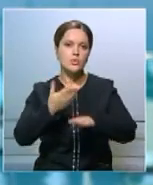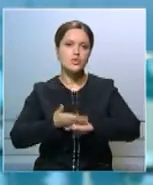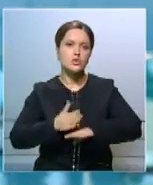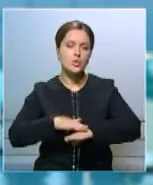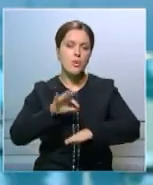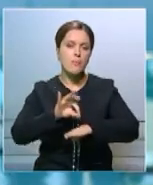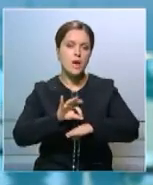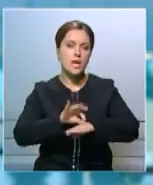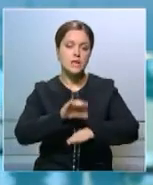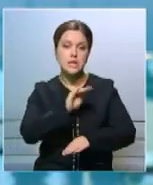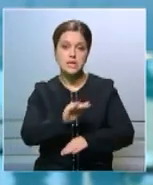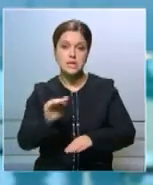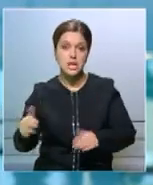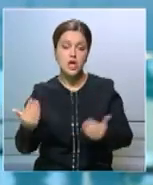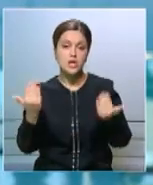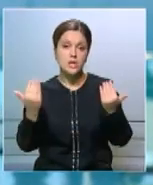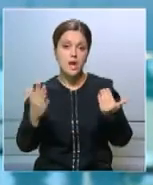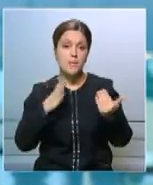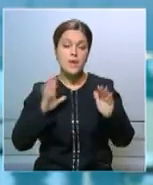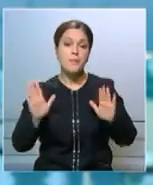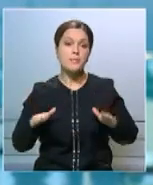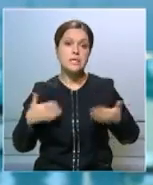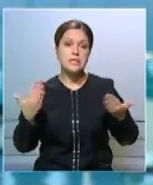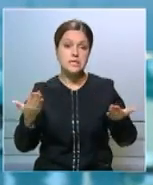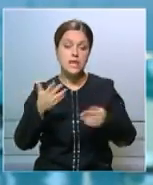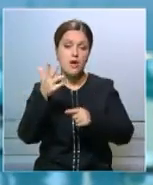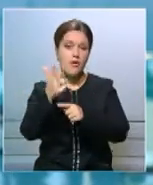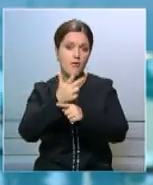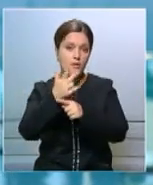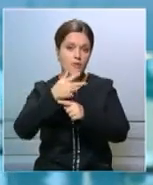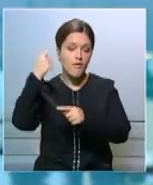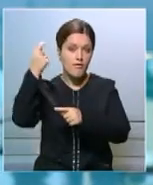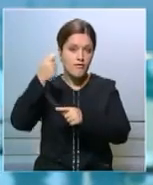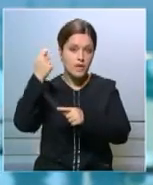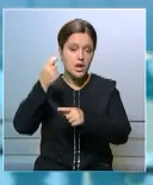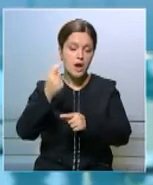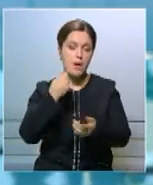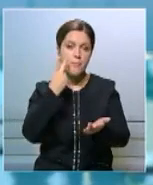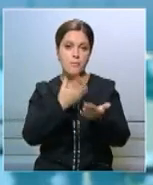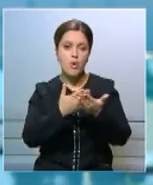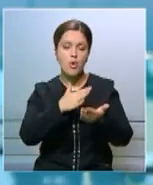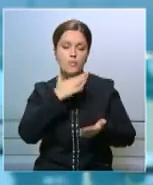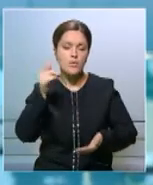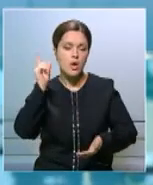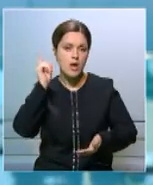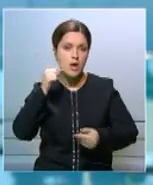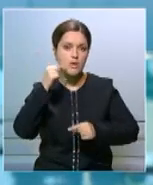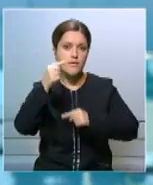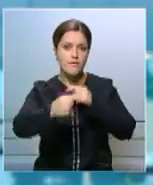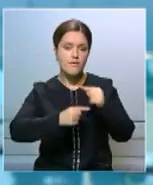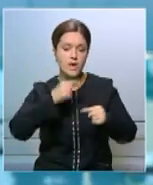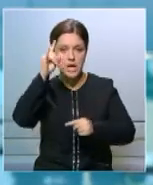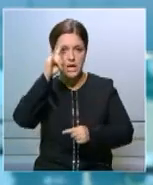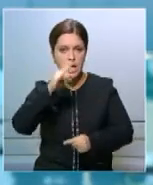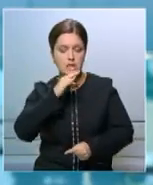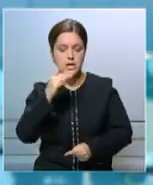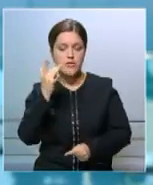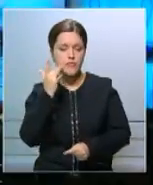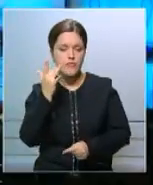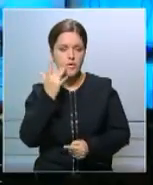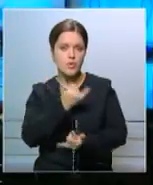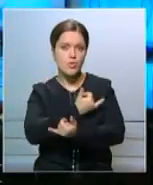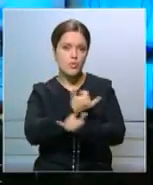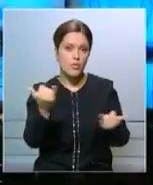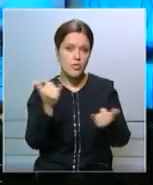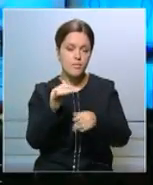Здесь же состоялась презентация фильма, в котором показаны многовековые традиции милосердия казахского народа и